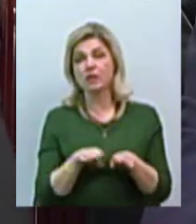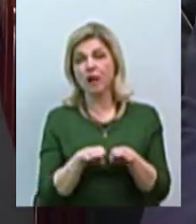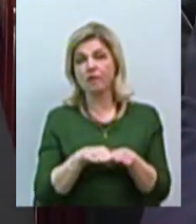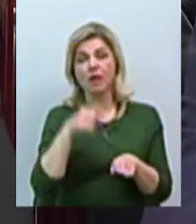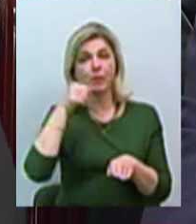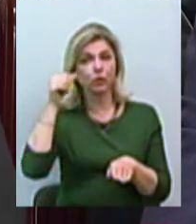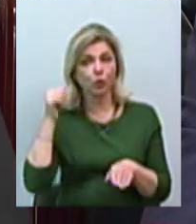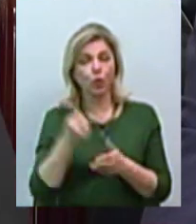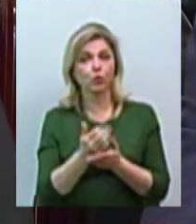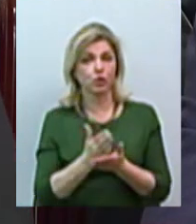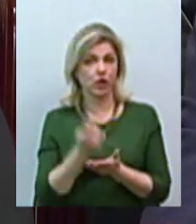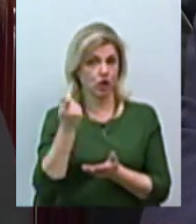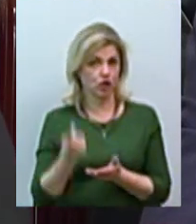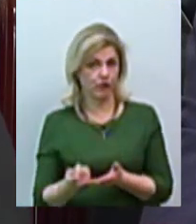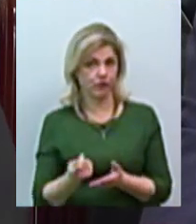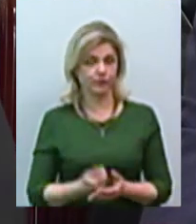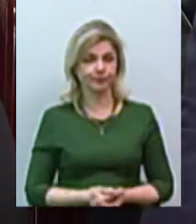минулим роком послуги здешевшали.